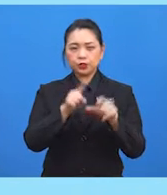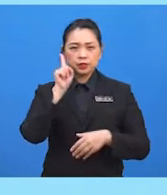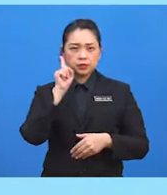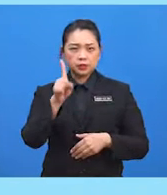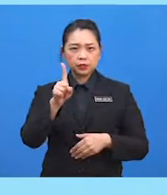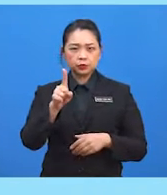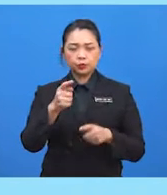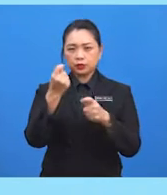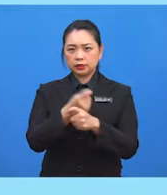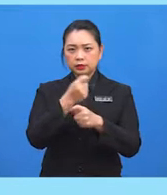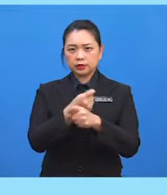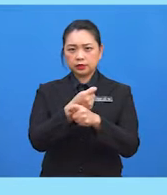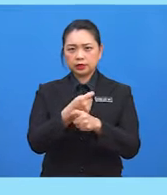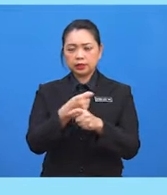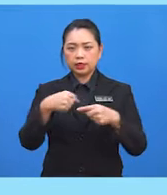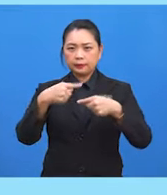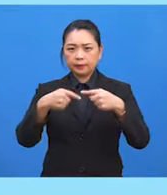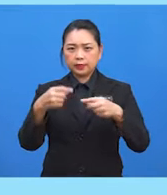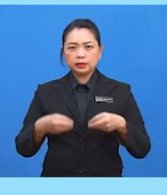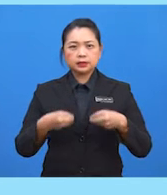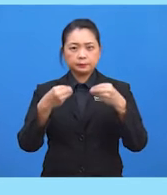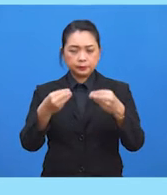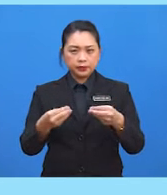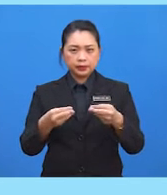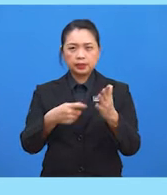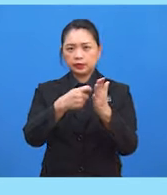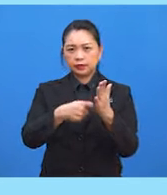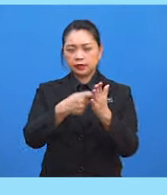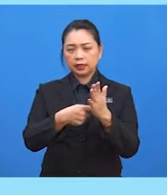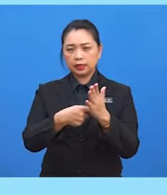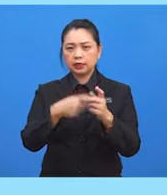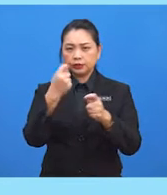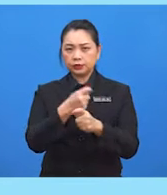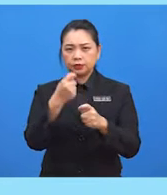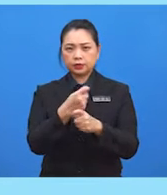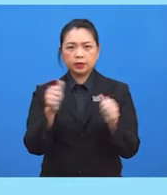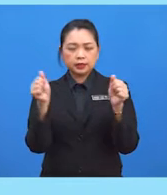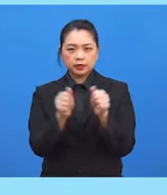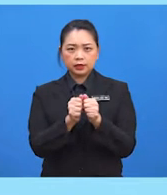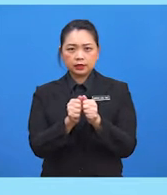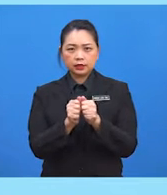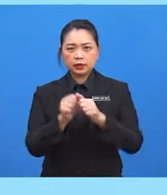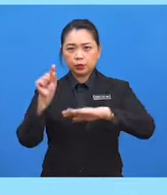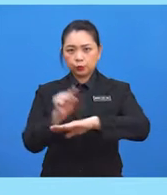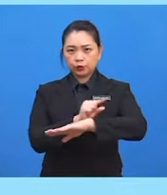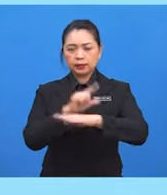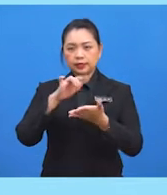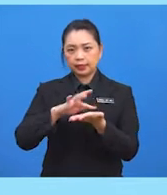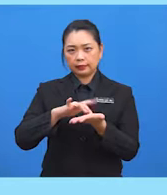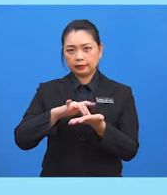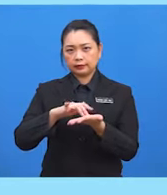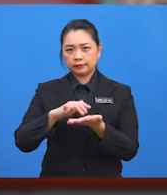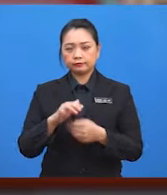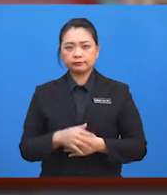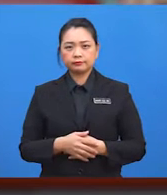trigonometri apabila diberi nilai trigonometrinya dengan menggunakan kalkulator.